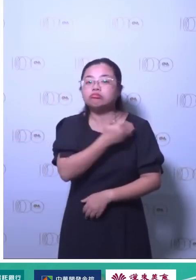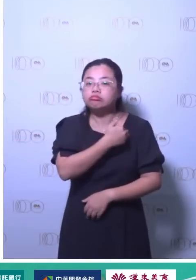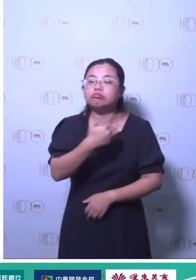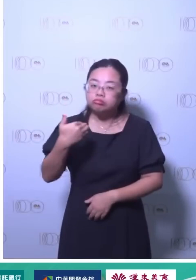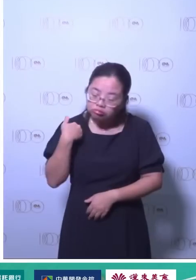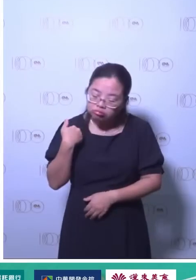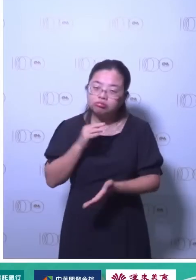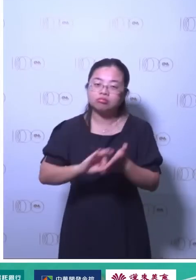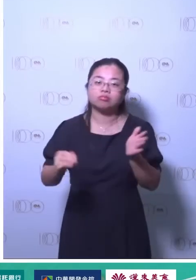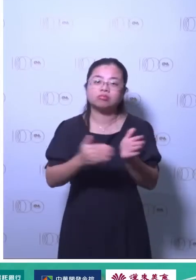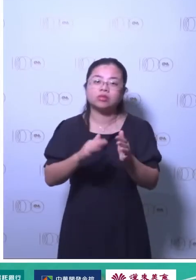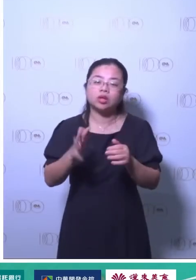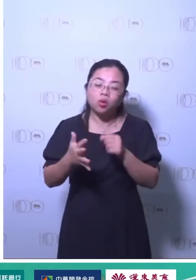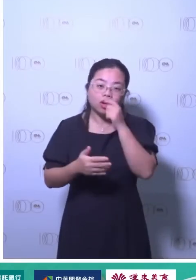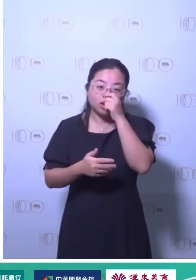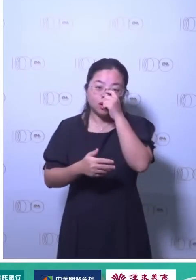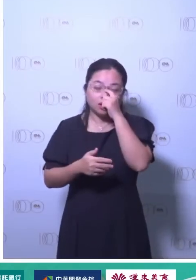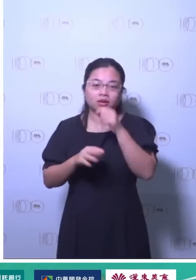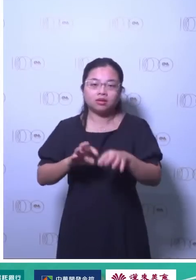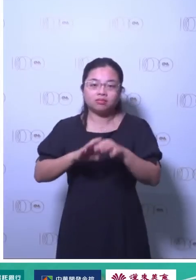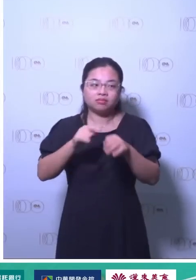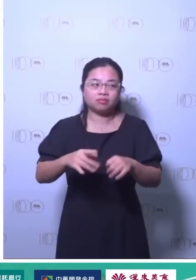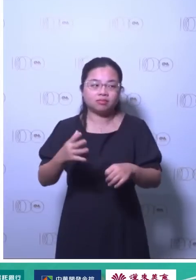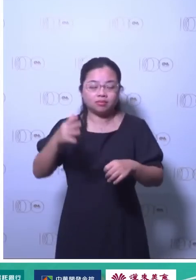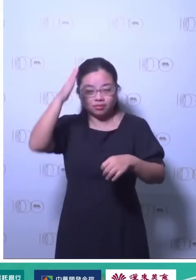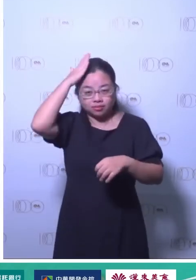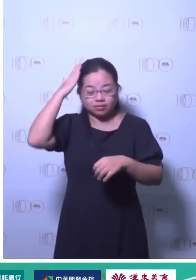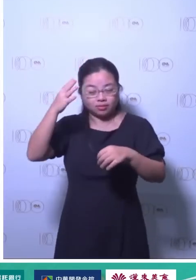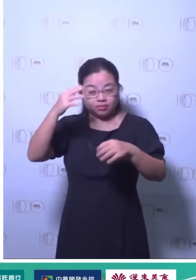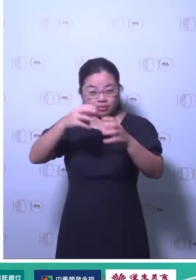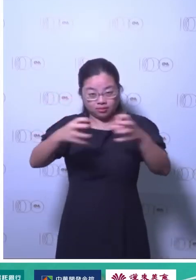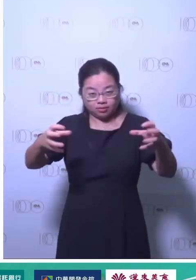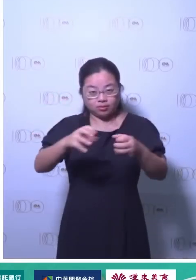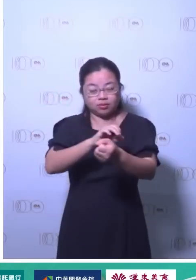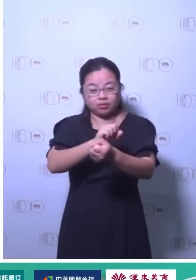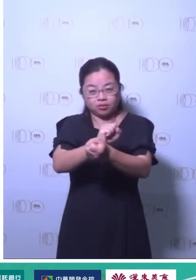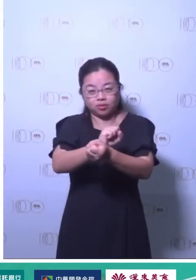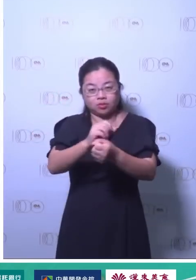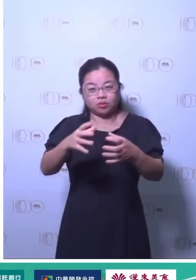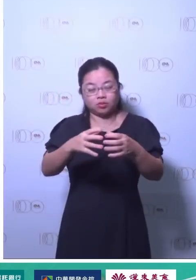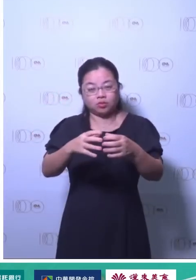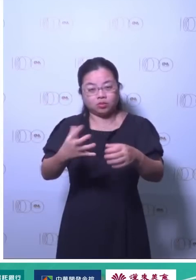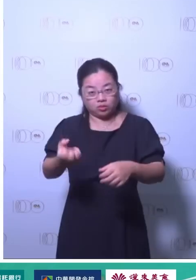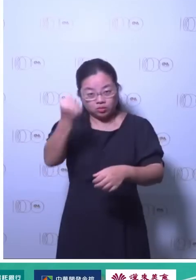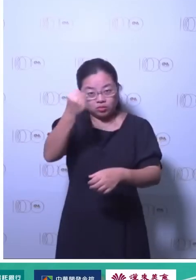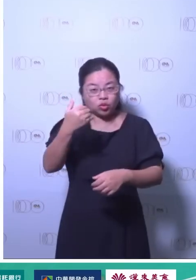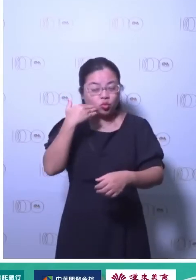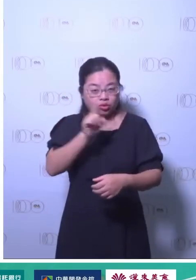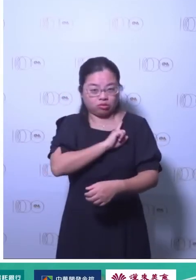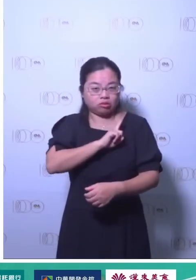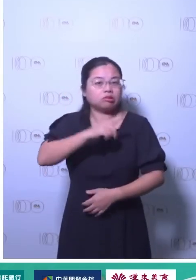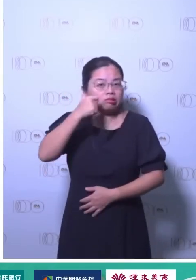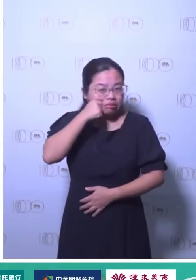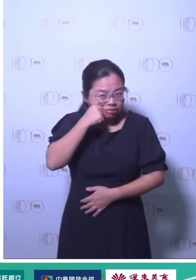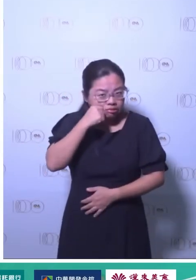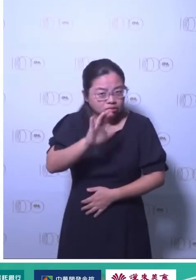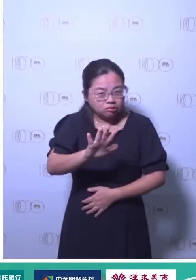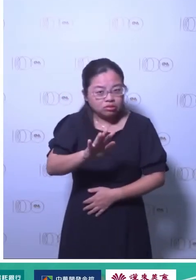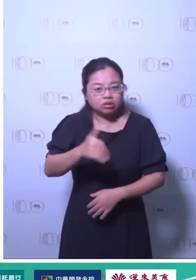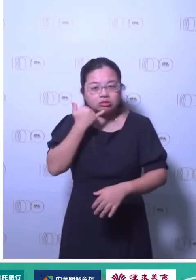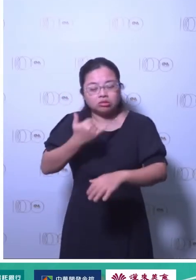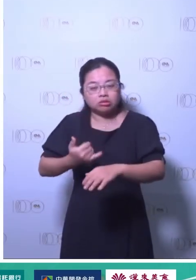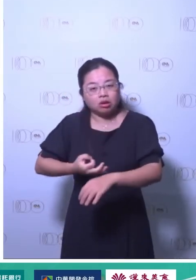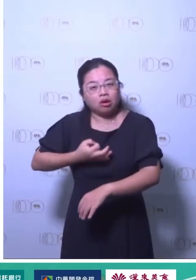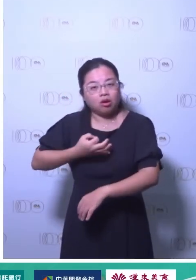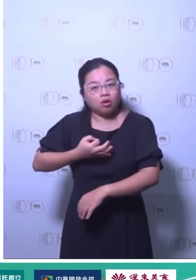那个碳权交易因为碳权交易它其实是个面对低碳转型过程里面可能会用到的工具注意我用的词